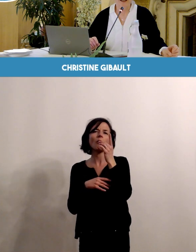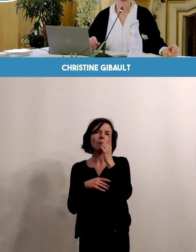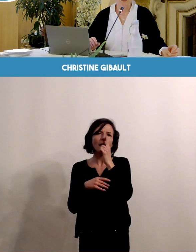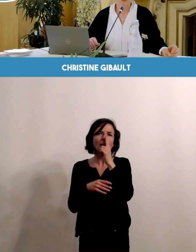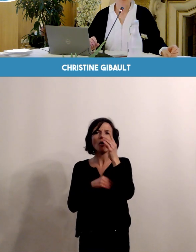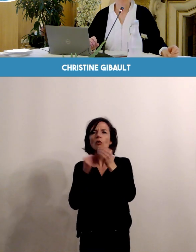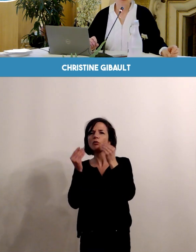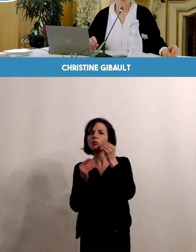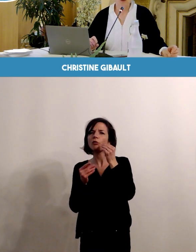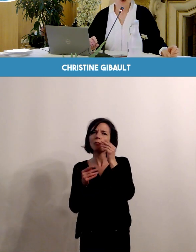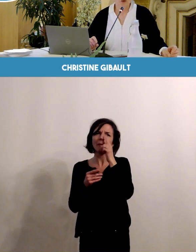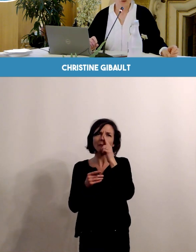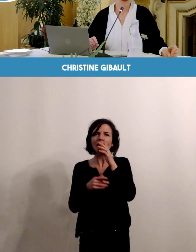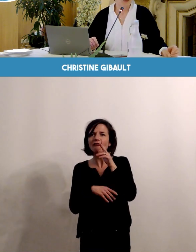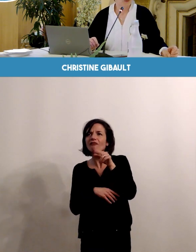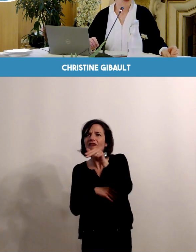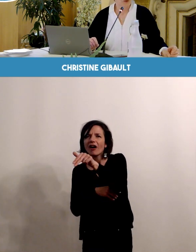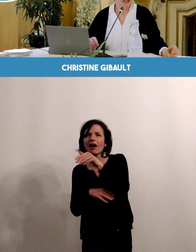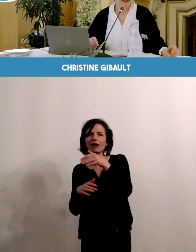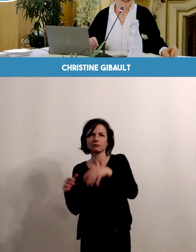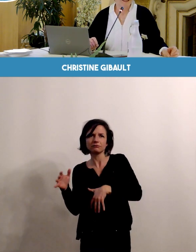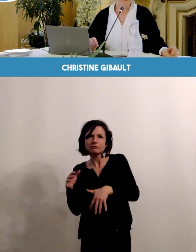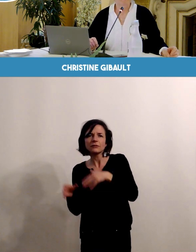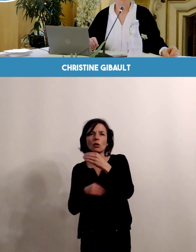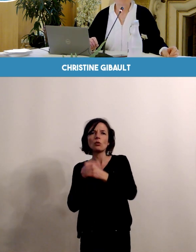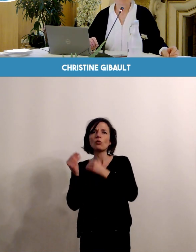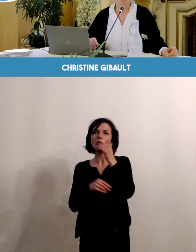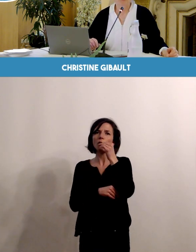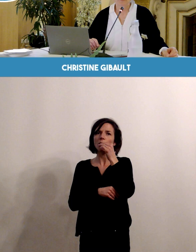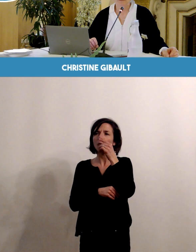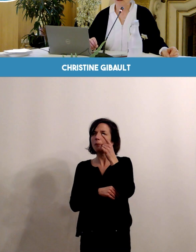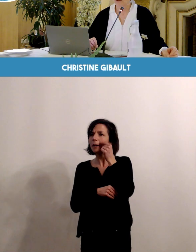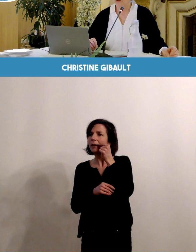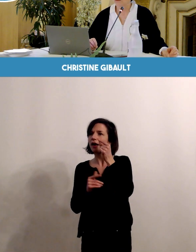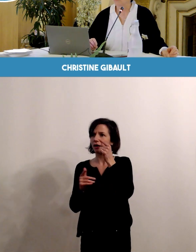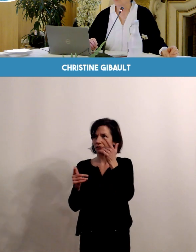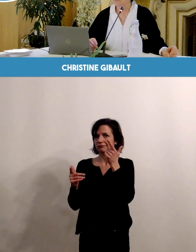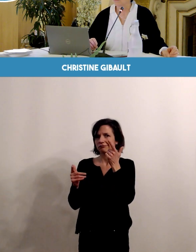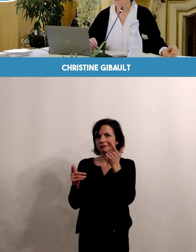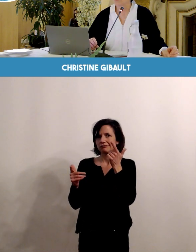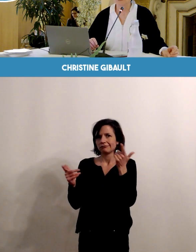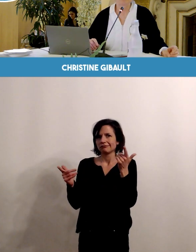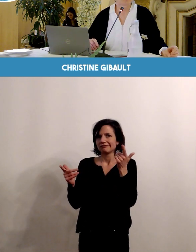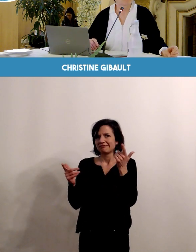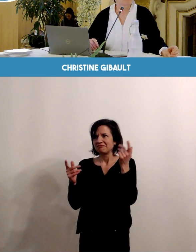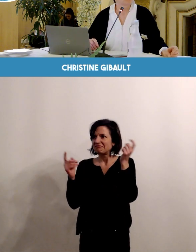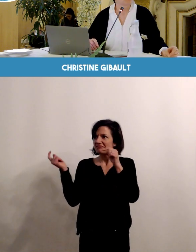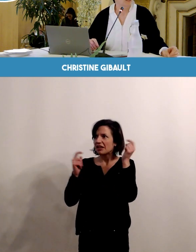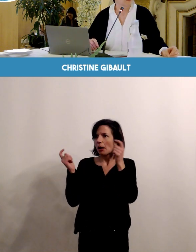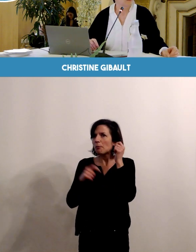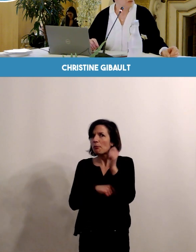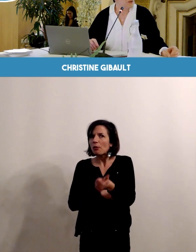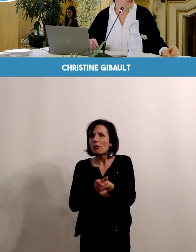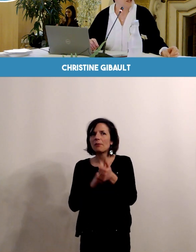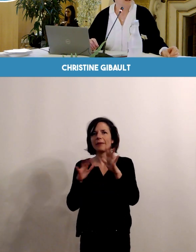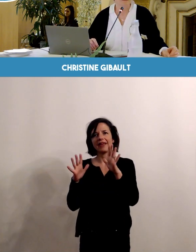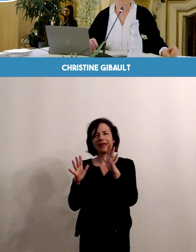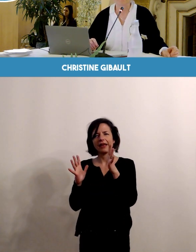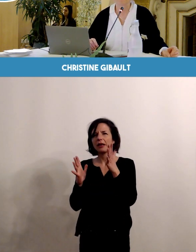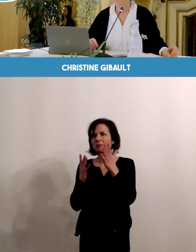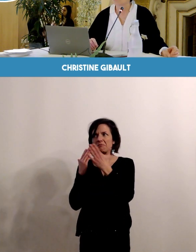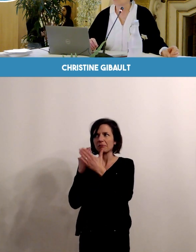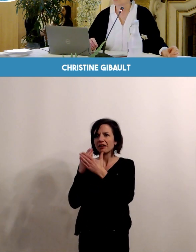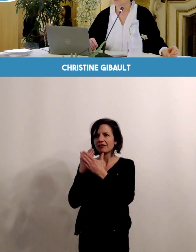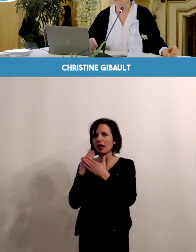futurs pères sont connectés puisque ce diaporama sera diffusé